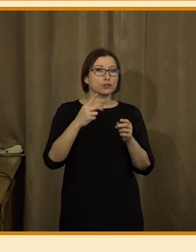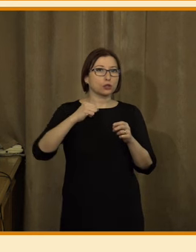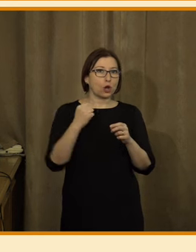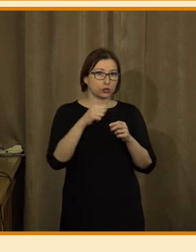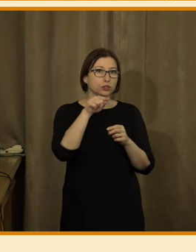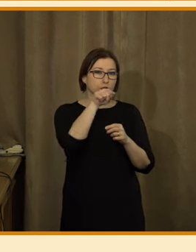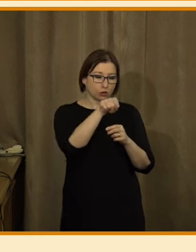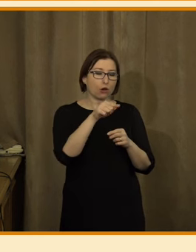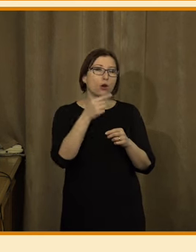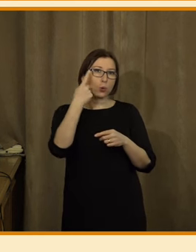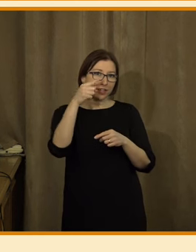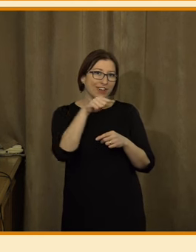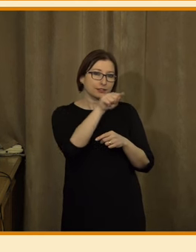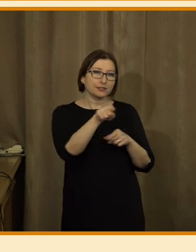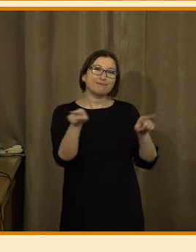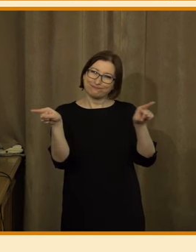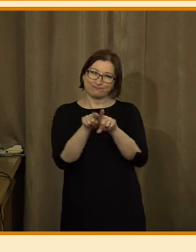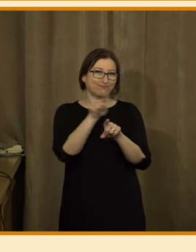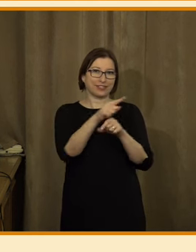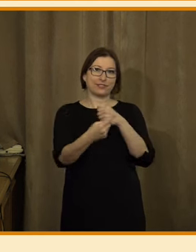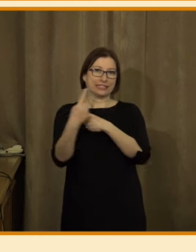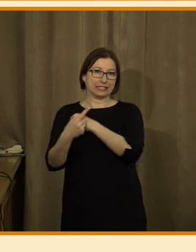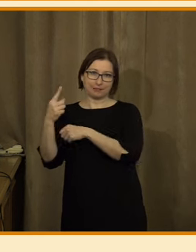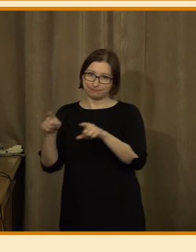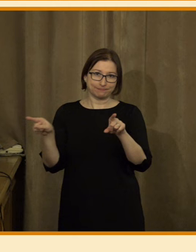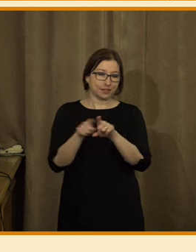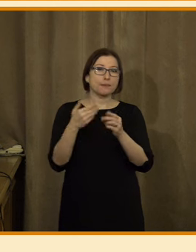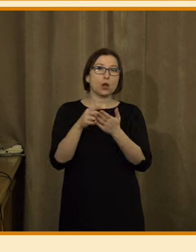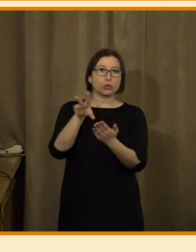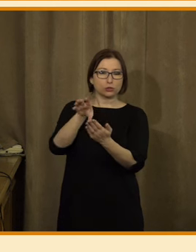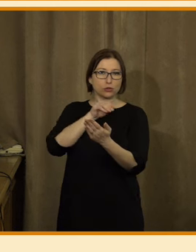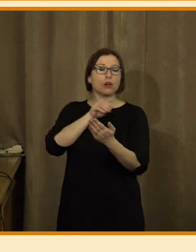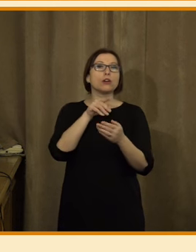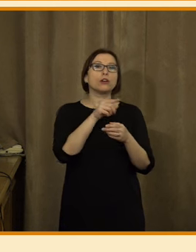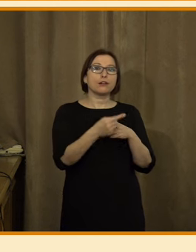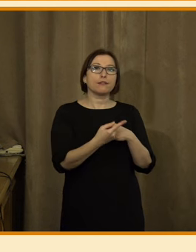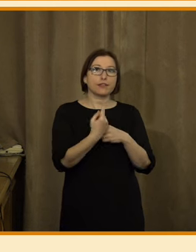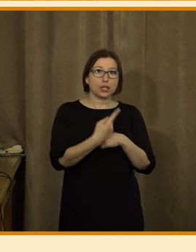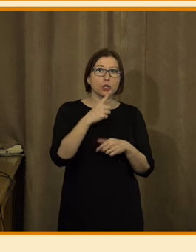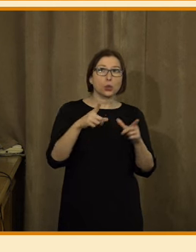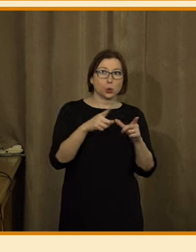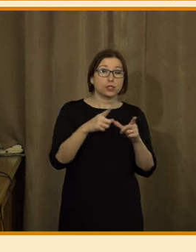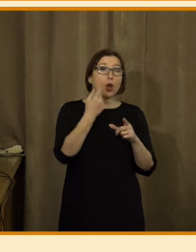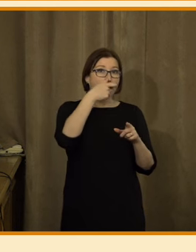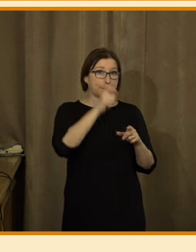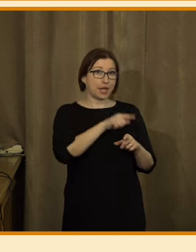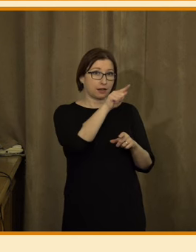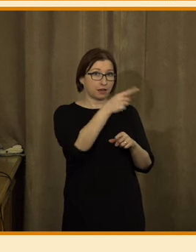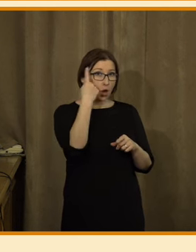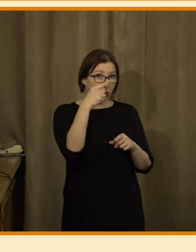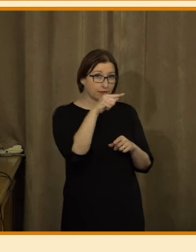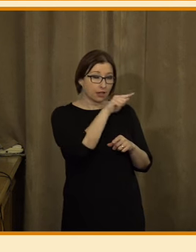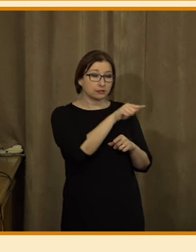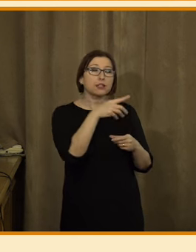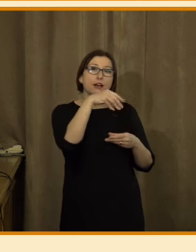Report, tak jsme se inspirovali Pure Research Center ve Spojených státech amerických,